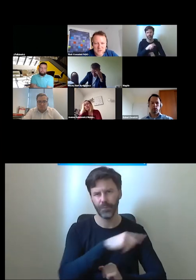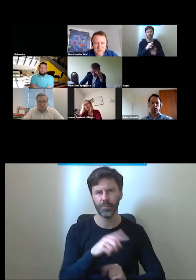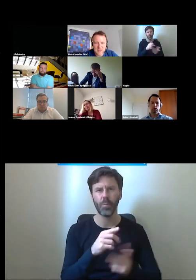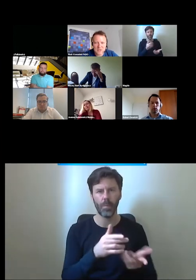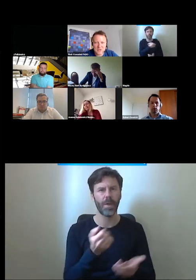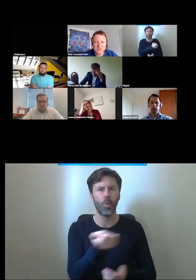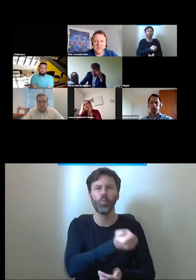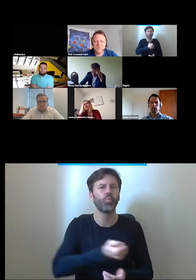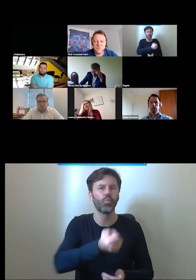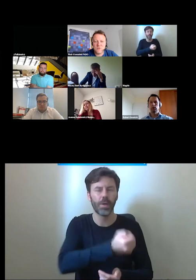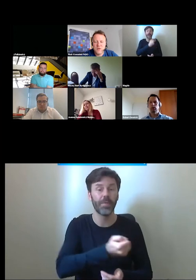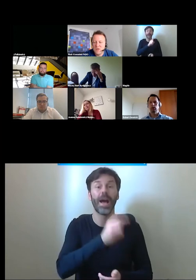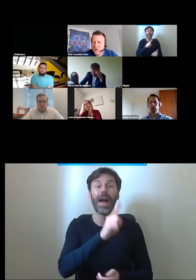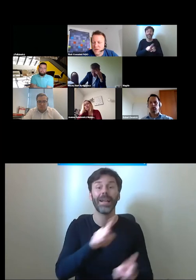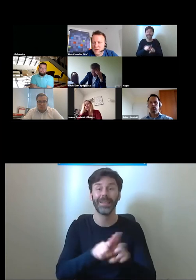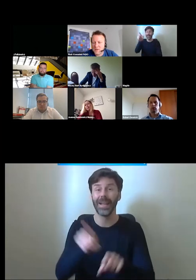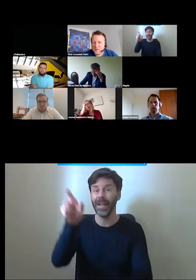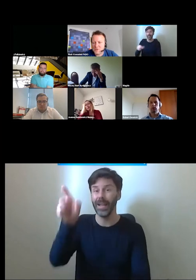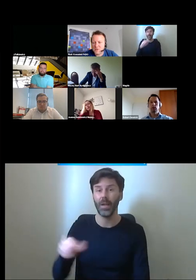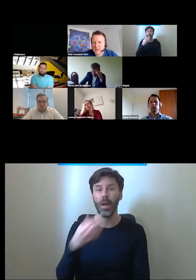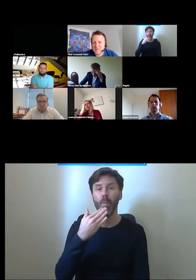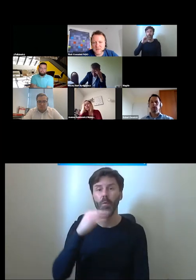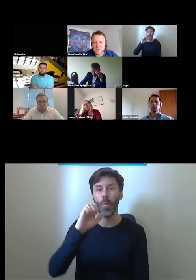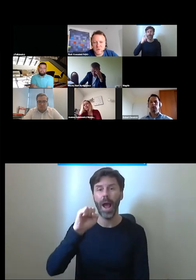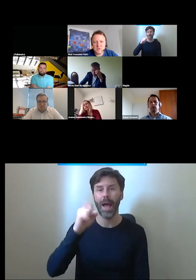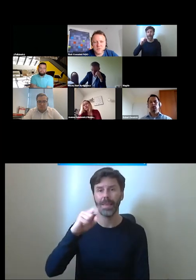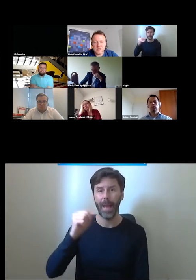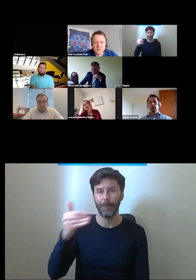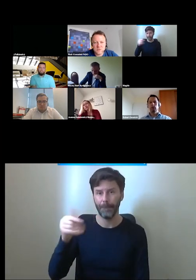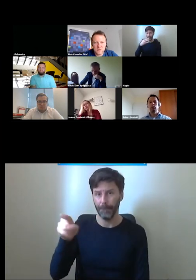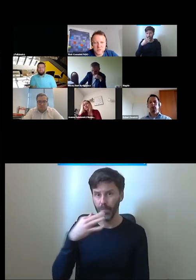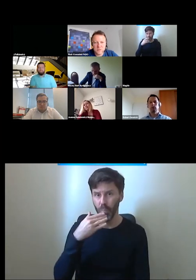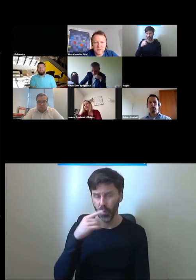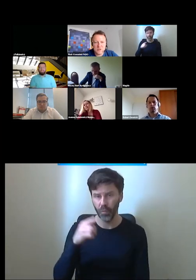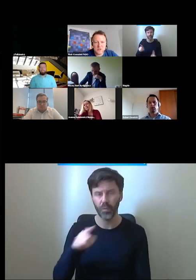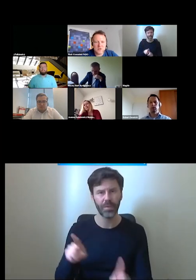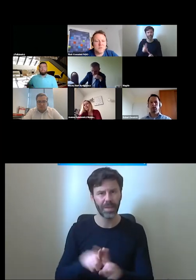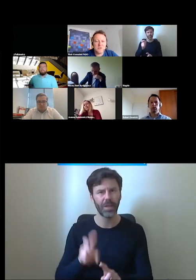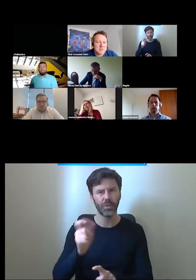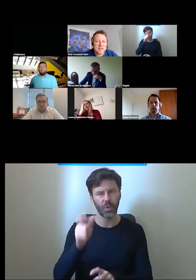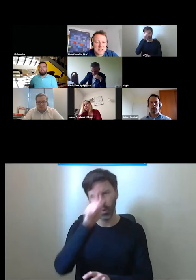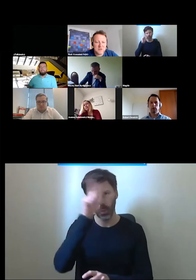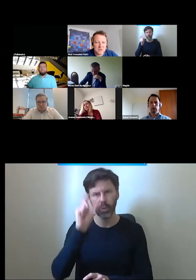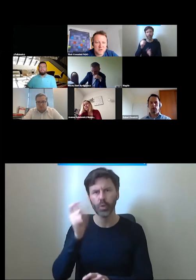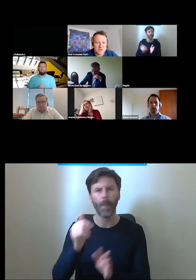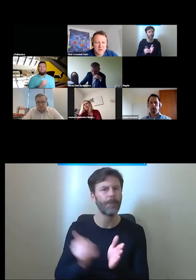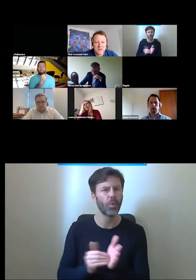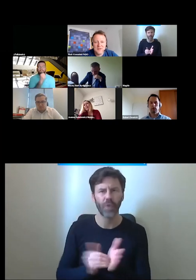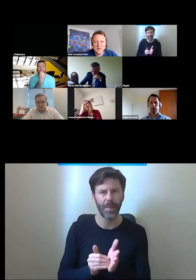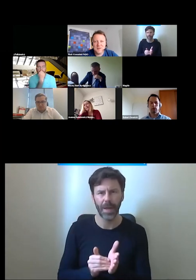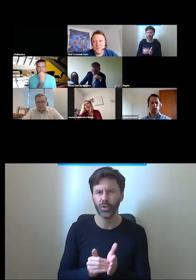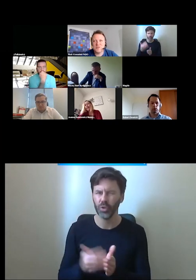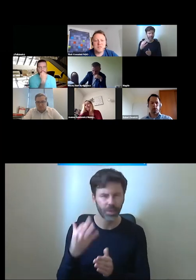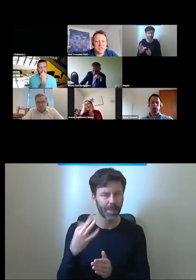użytkownicy ale też to co Adam mówił przy okazji filmu osoby ze szczególnymi potrzebami to są to jest każda osoba która